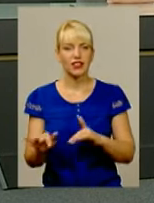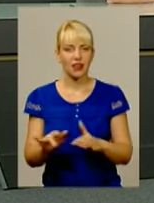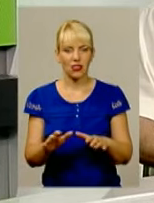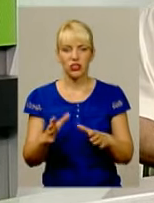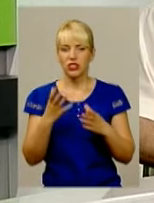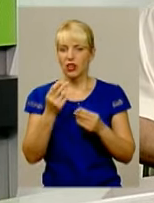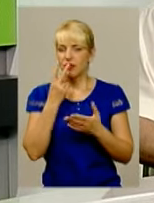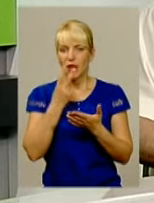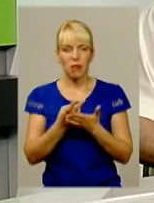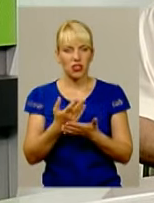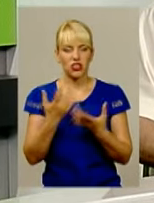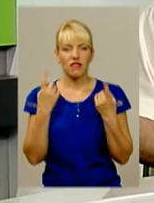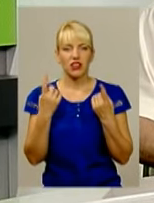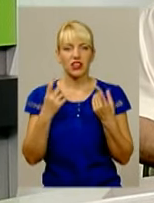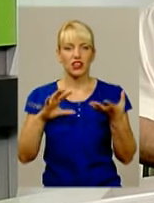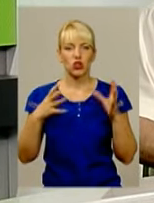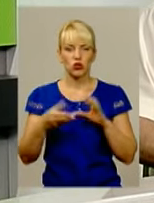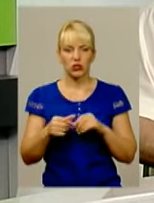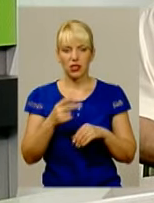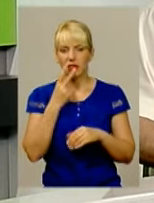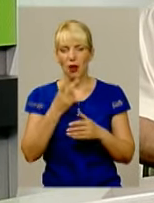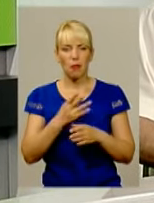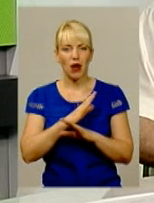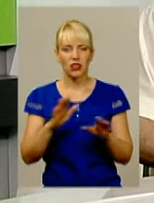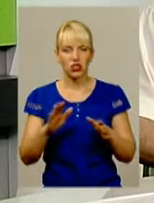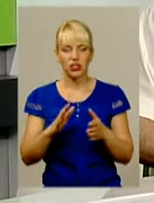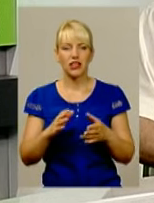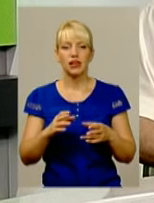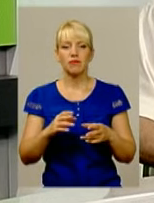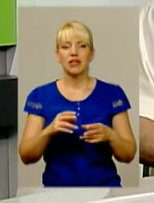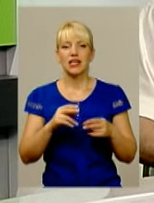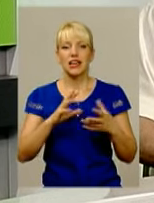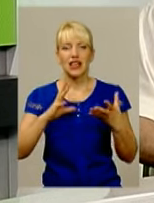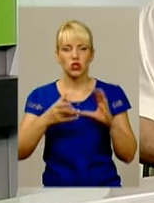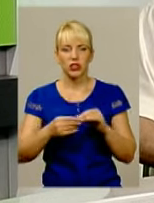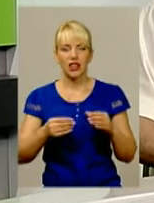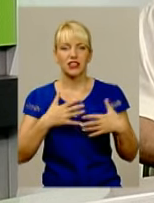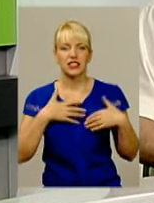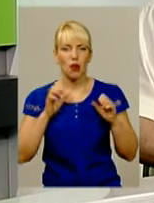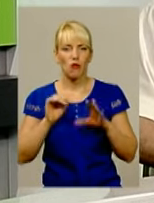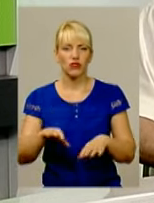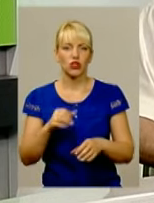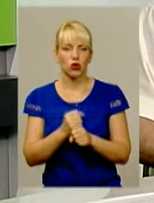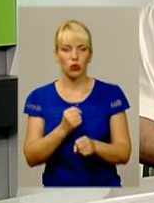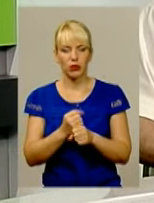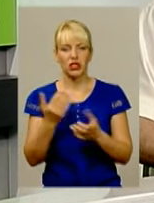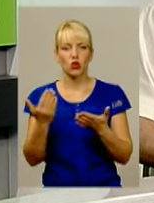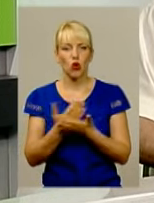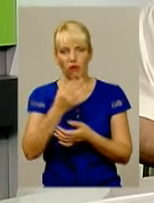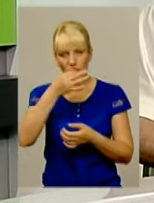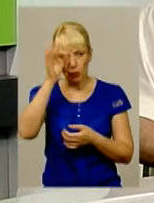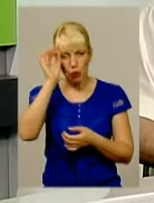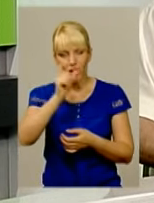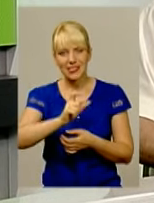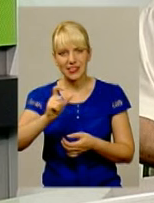бачили результатів такої ж аж самовідданої роботи нових поліціянтів. Однак мушу зазначити, що це дійсно дуже